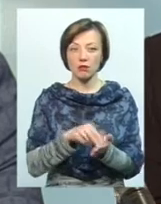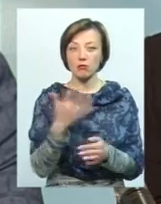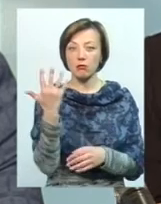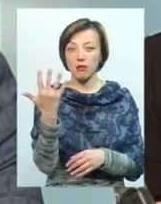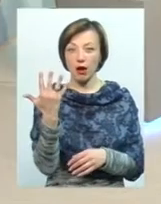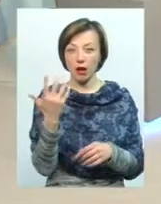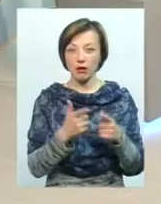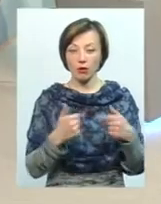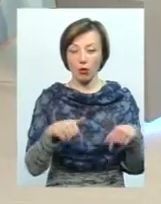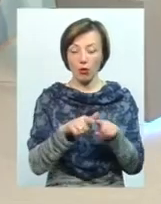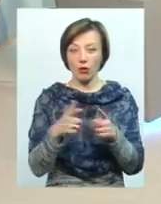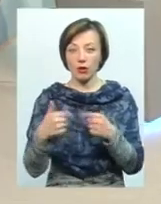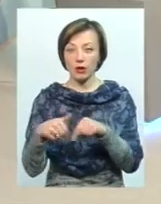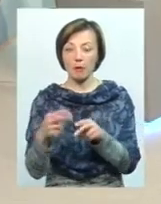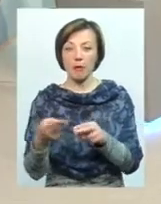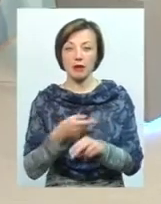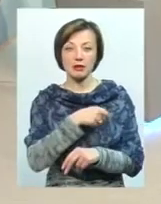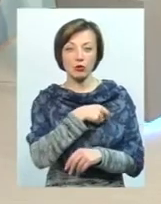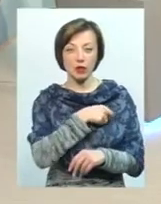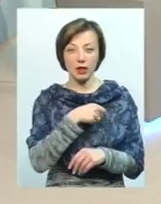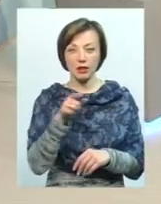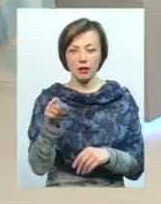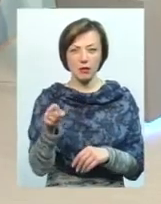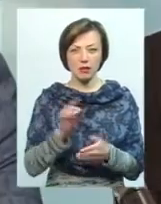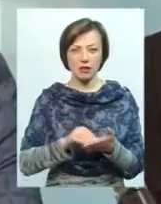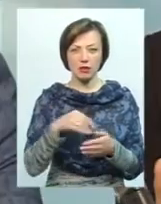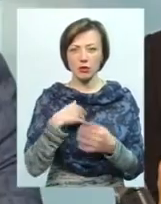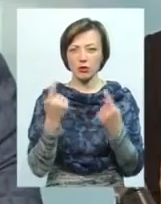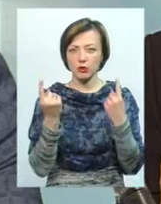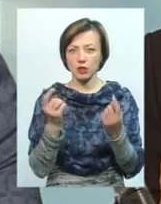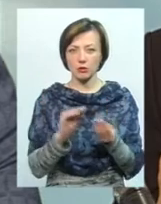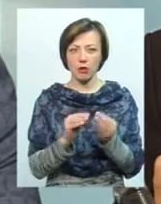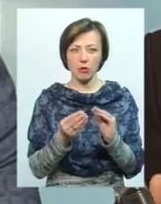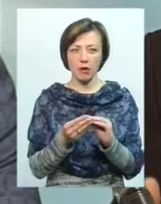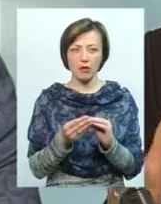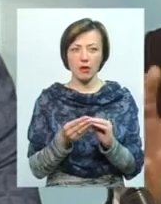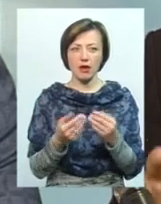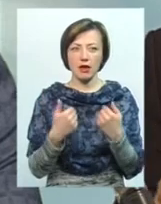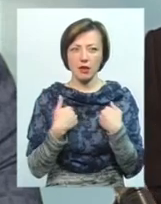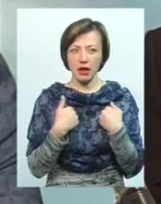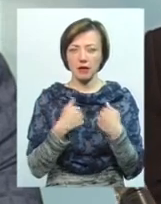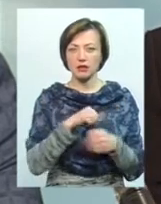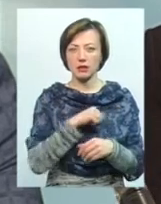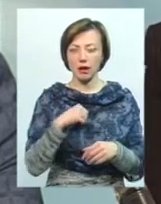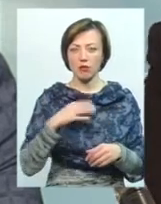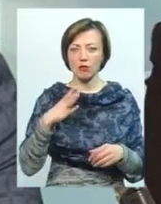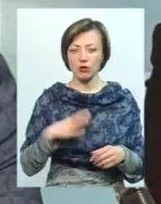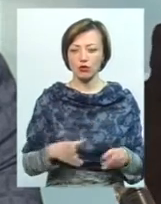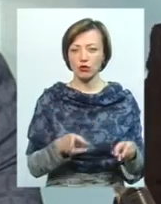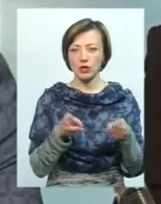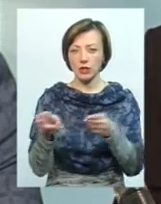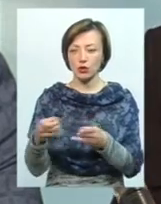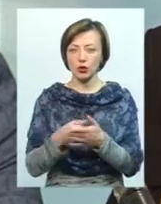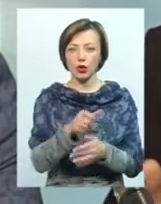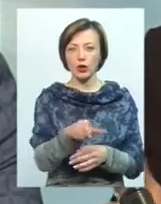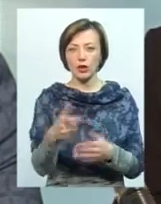округів без депутата, і там секретар каже, в мене величезна проблема. Я, каже, сам мушу їхати до людей,